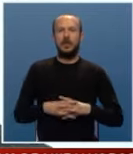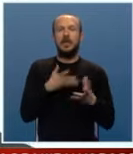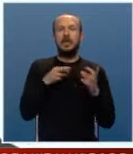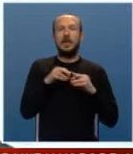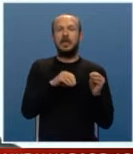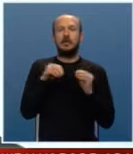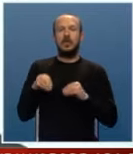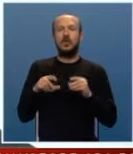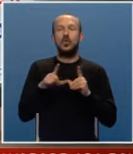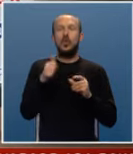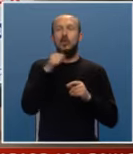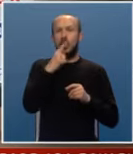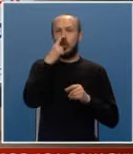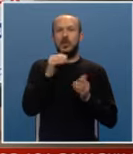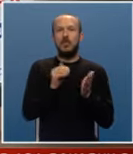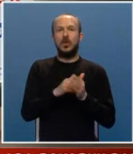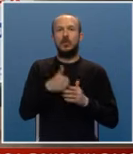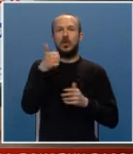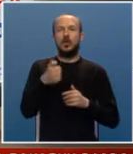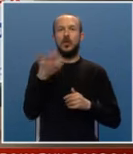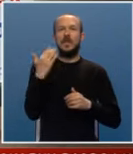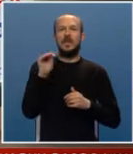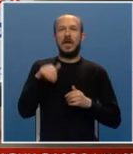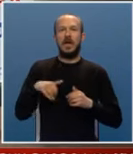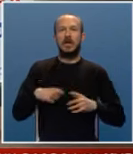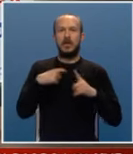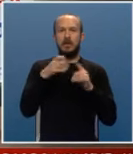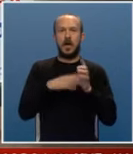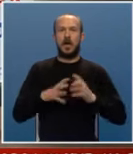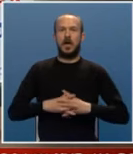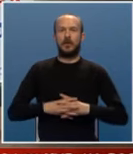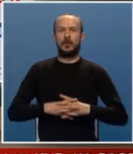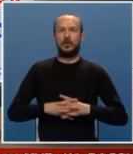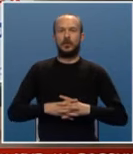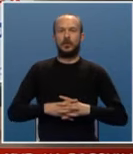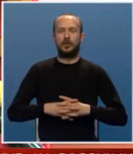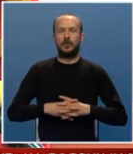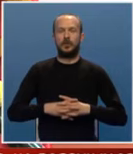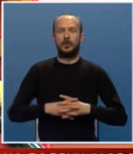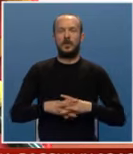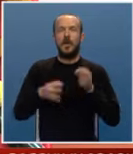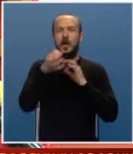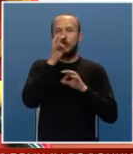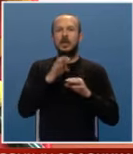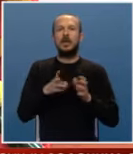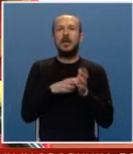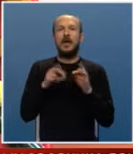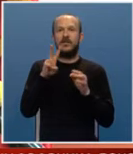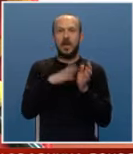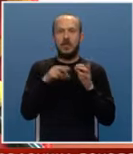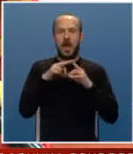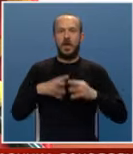transportaciju u Bjelorusiji mu je potrebno 150.000 konvertibilnih maraka. Liječio sam se na VMA,